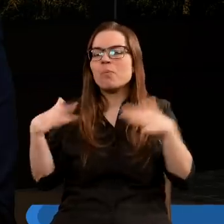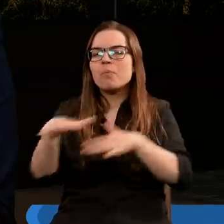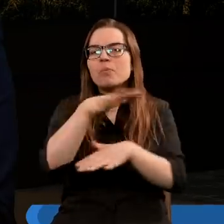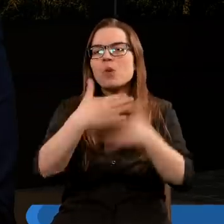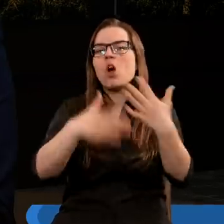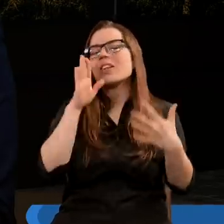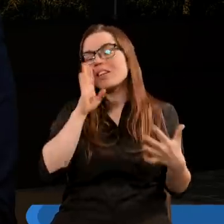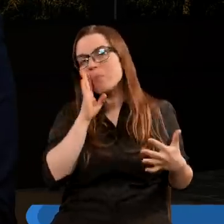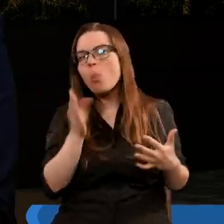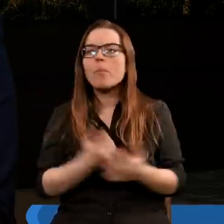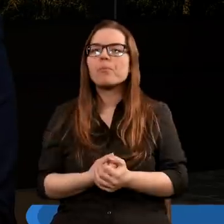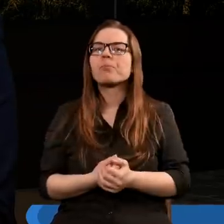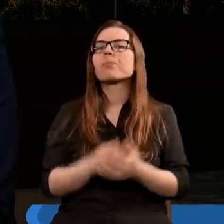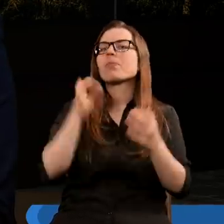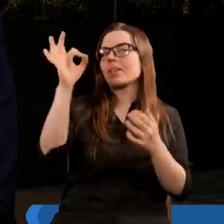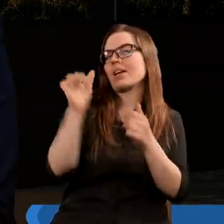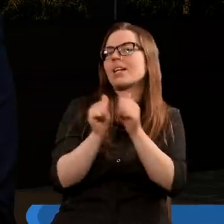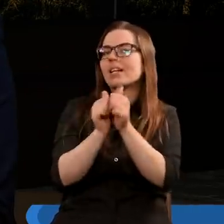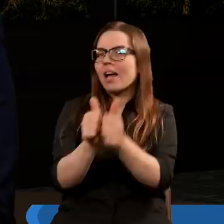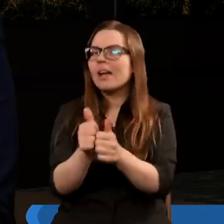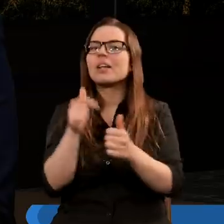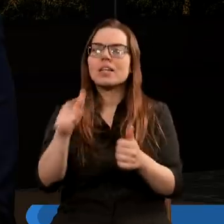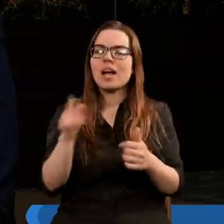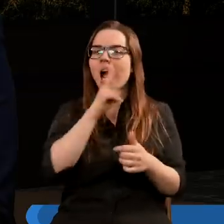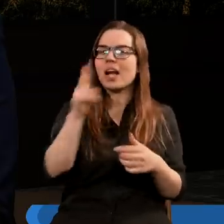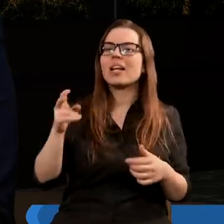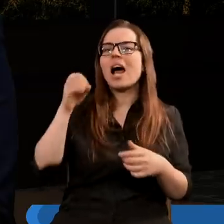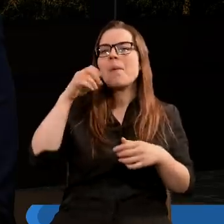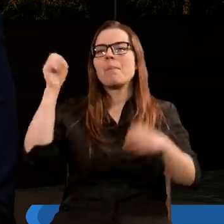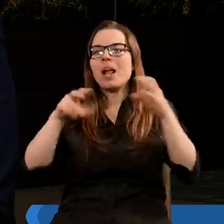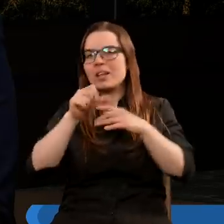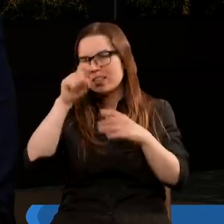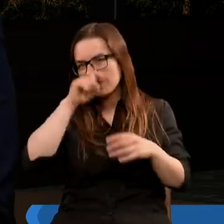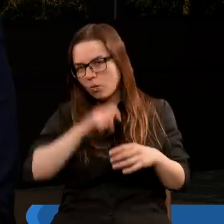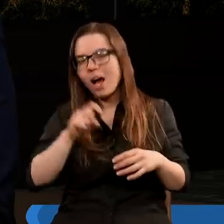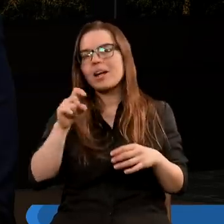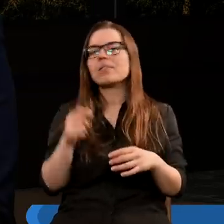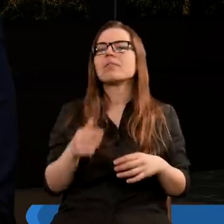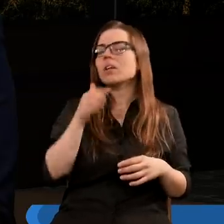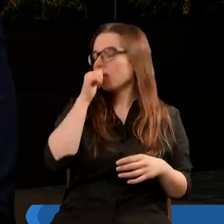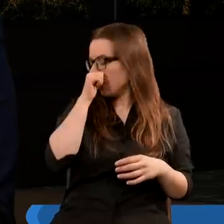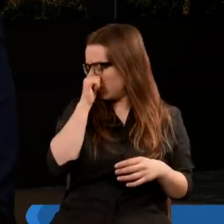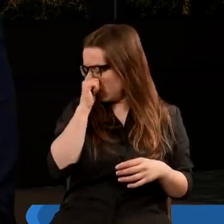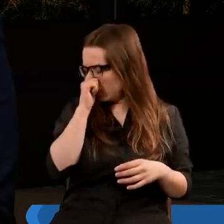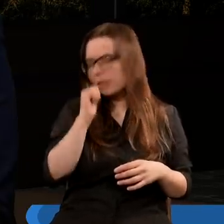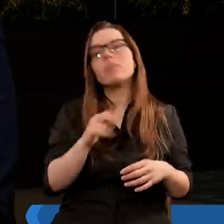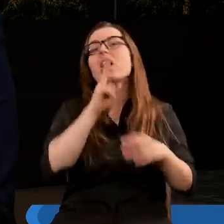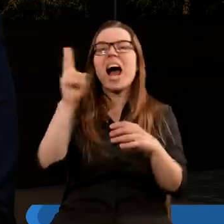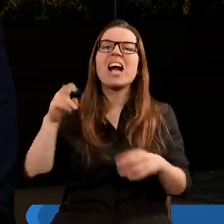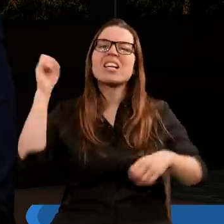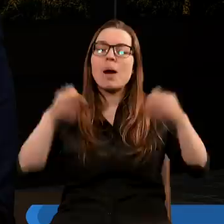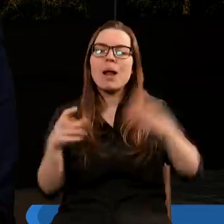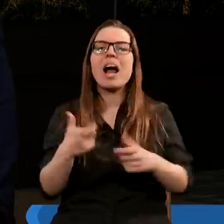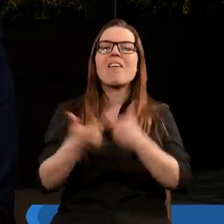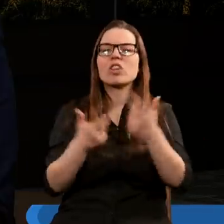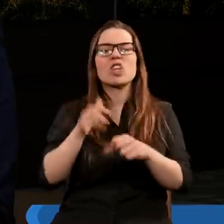czy tym podobne. Ale moim zdaniem każda plaga jest zła. Każda plaga jest zła, ponieważ każda plaga wyrządza jakąś